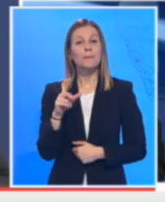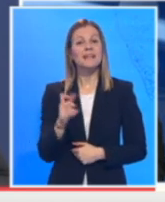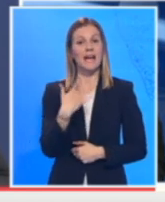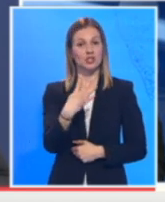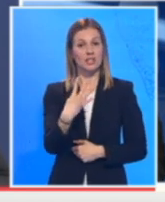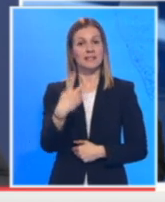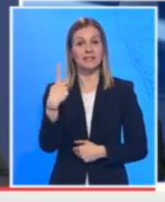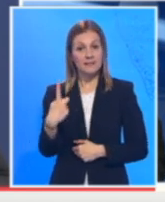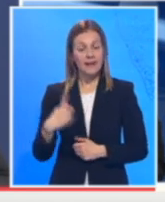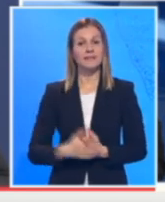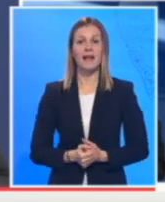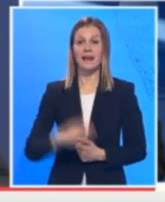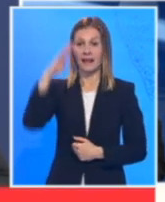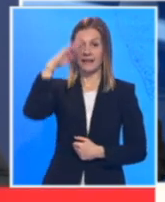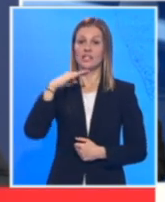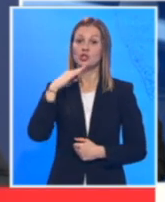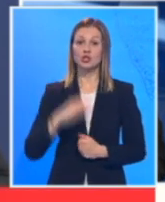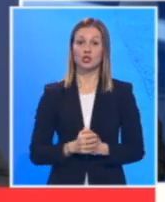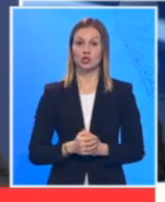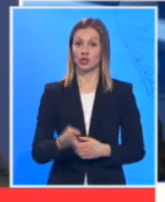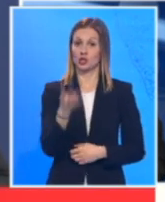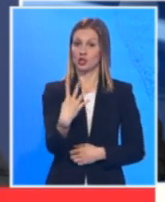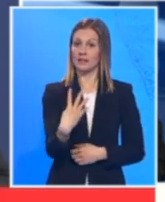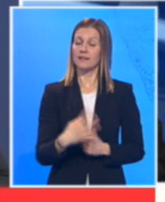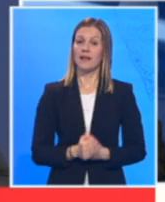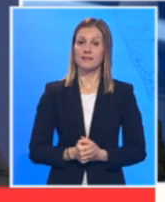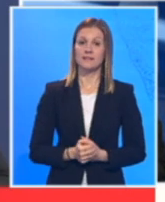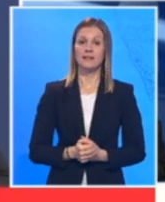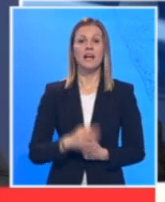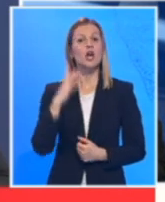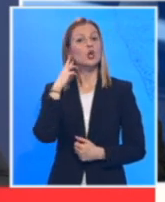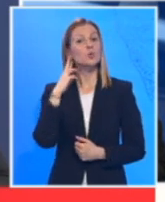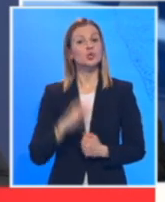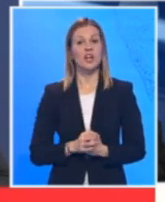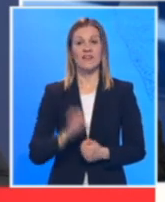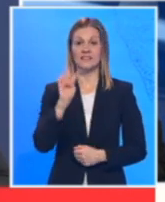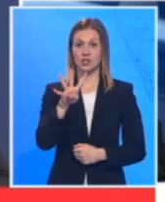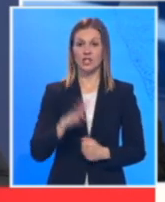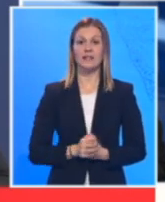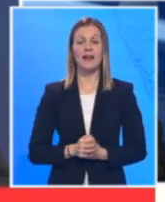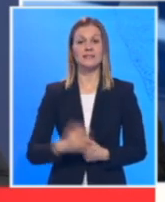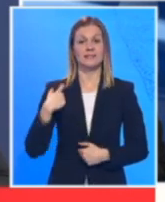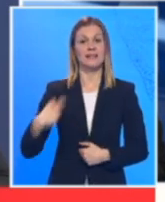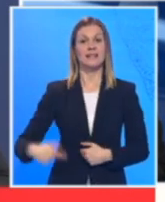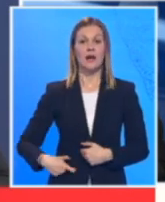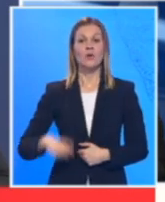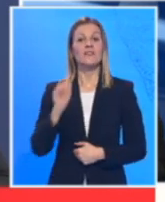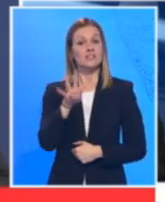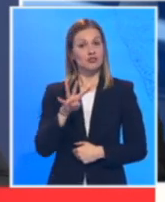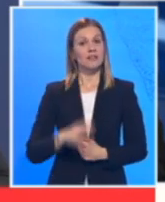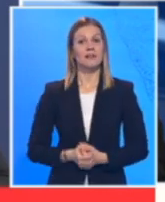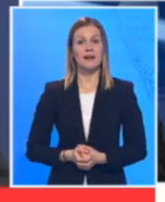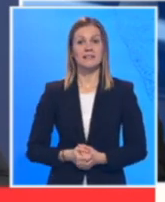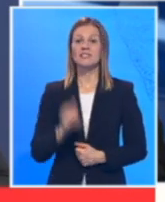41, Niš 40, Kruševac 14, Kragujevac 14,